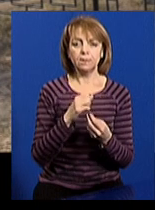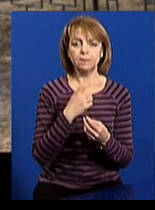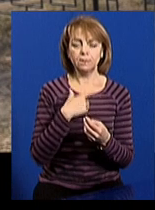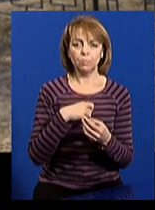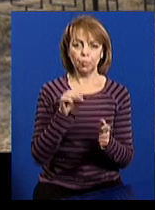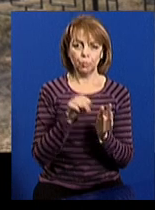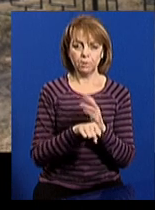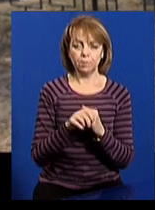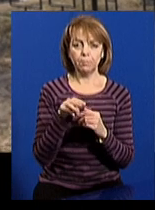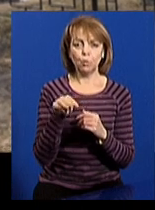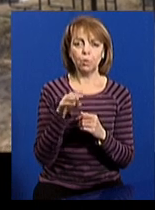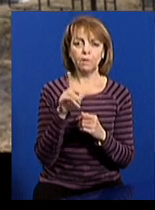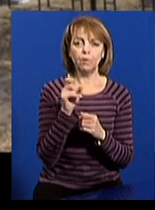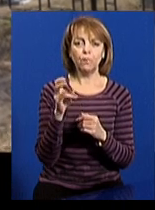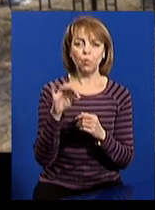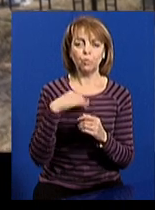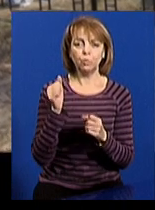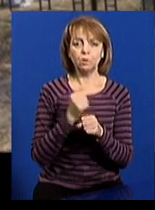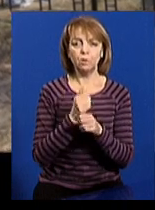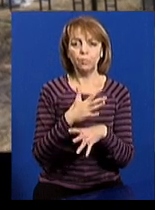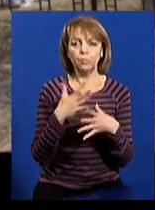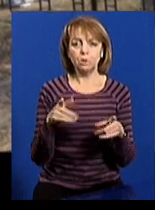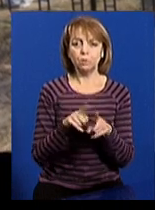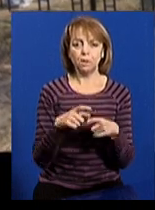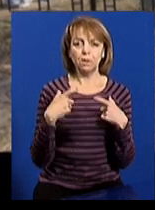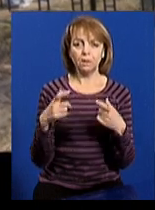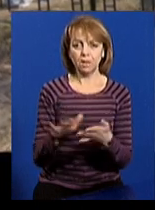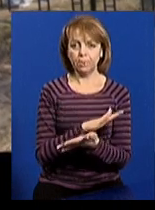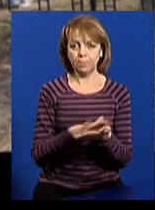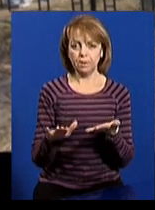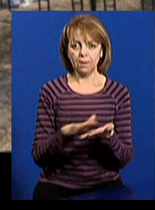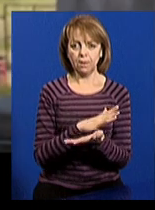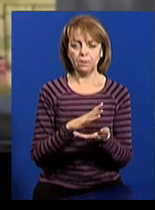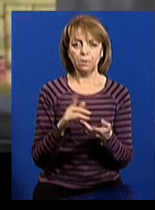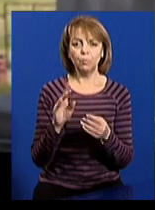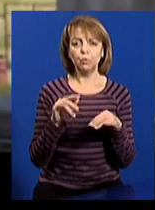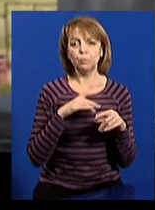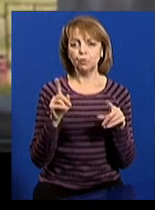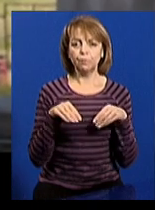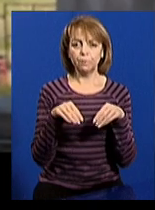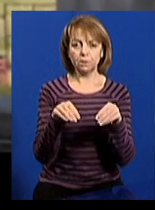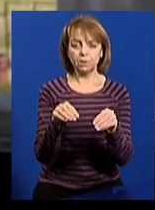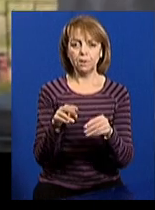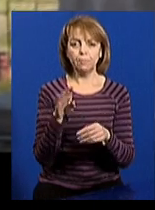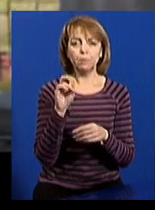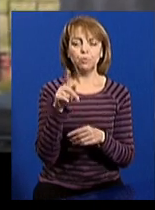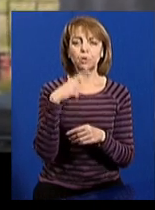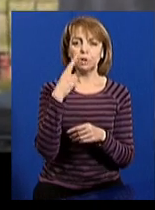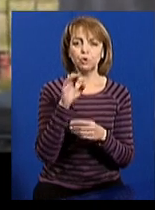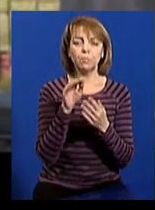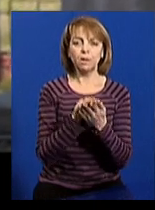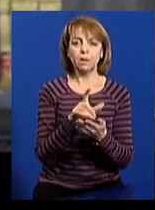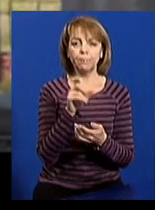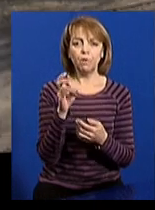Хвильового, ми вже зробимо більш таке генеральне прибирання, можливо, щось висадимо. Пилипчук каже, на могилі